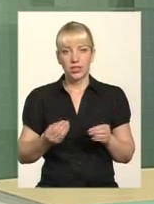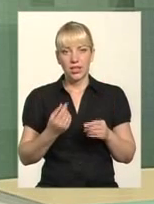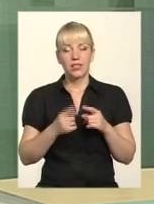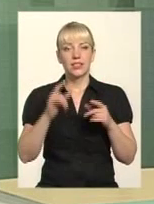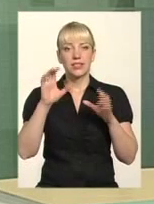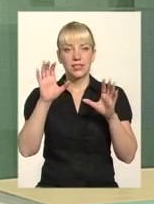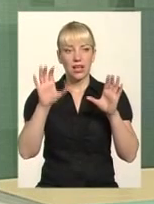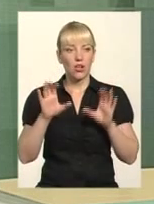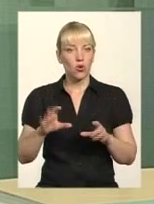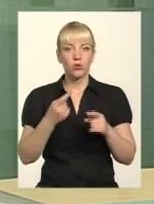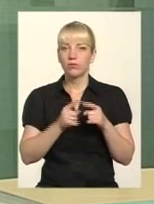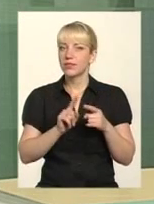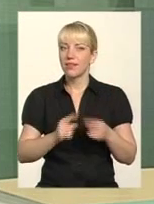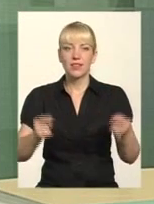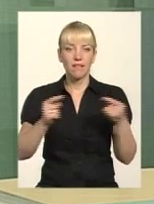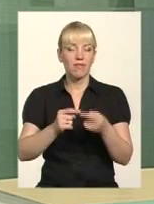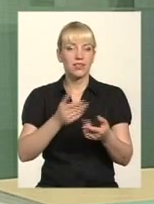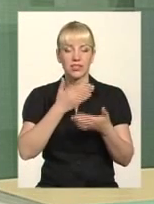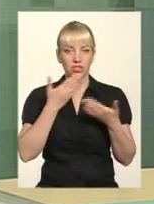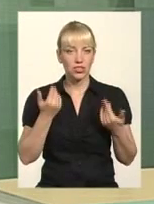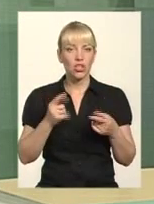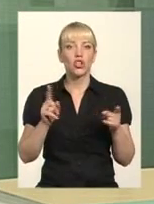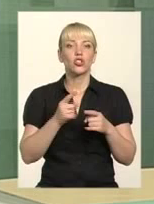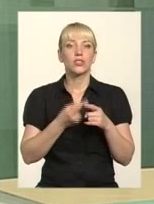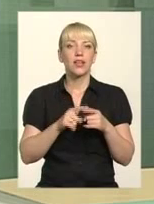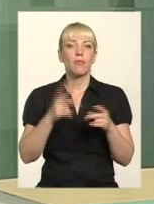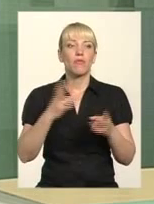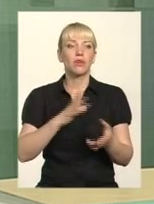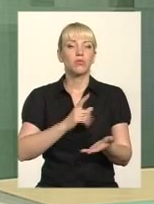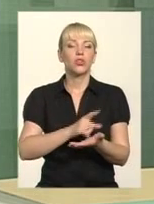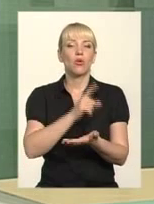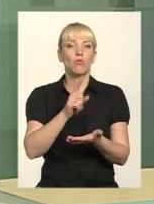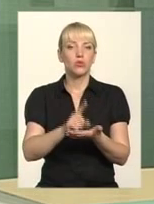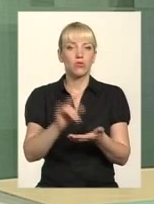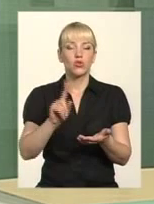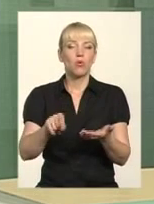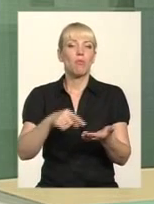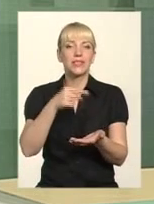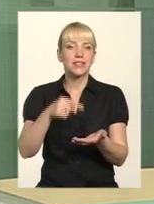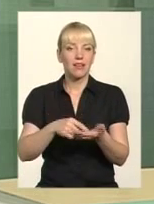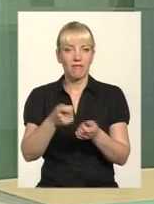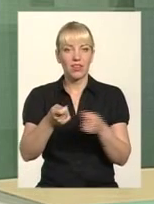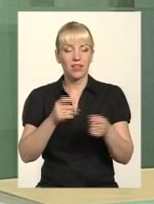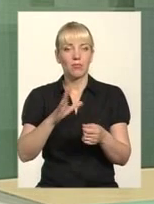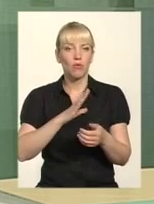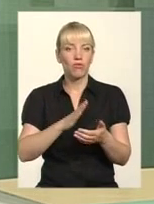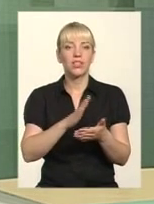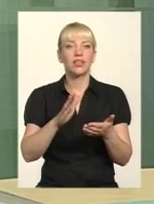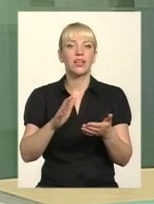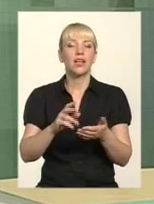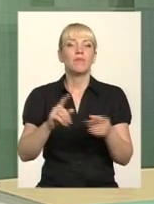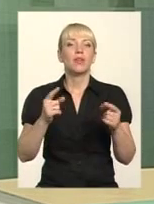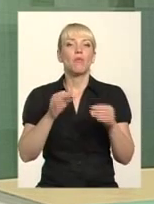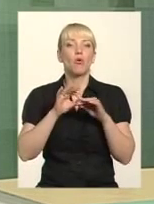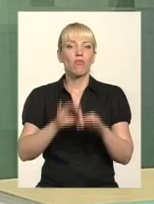законом це не визначено, що це має бути обов'язково. Міська рада має привезти будинок у відповідність і провести